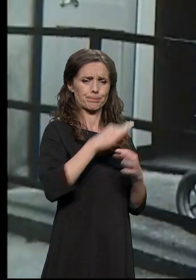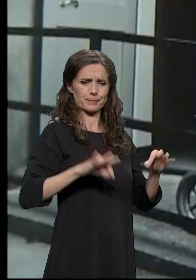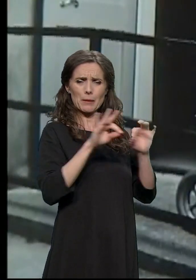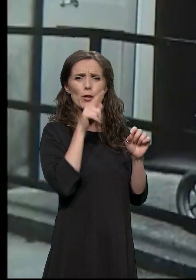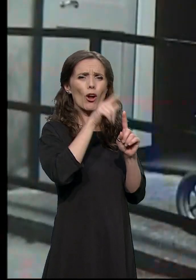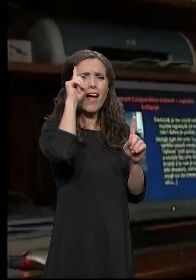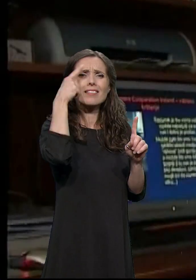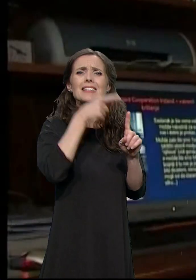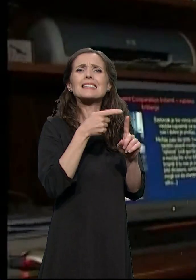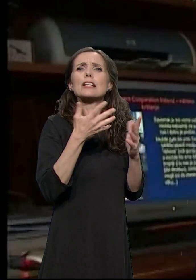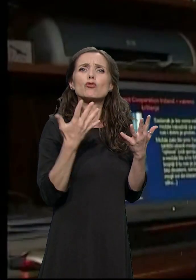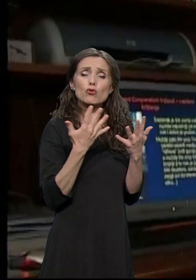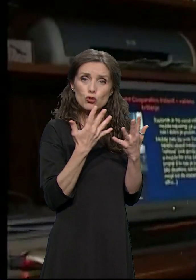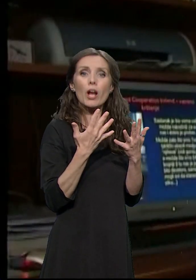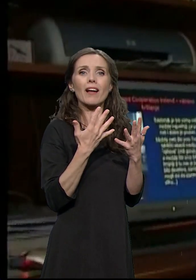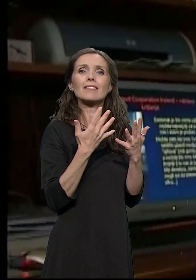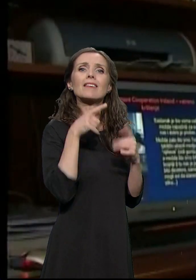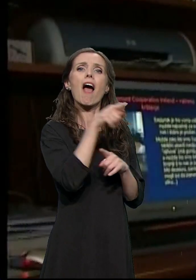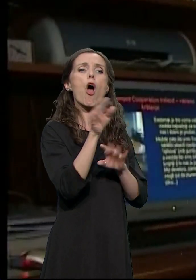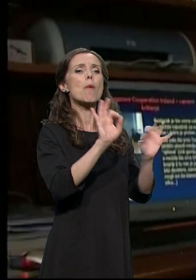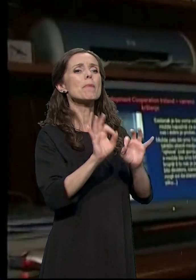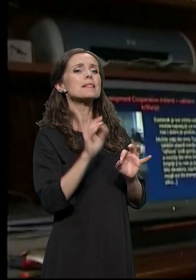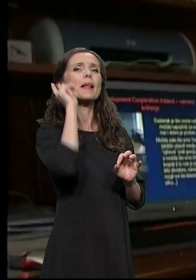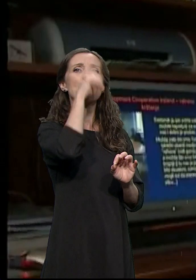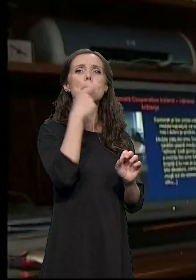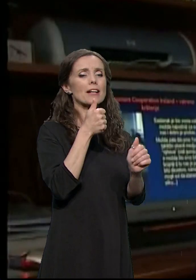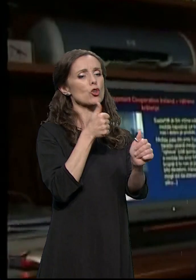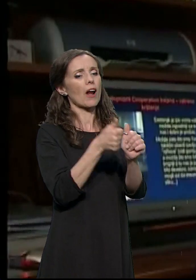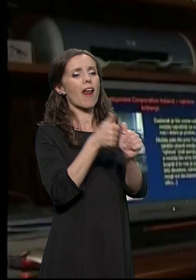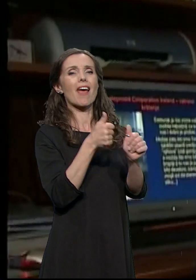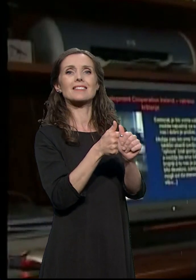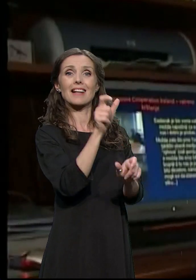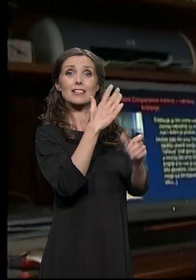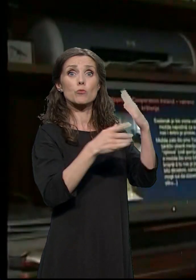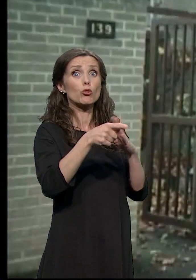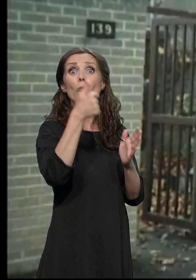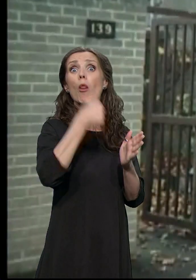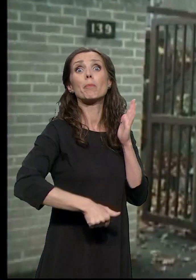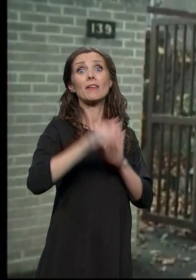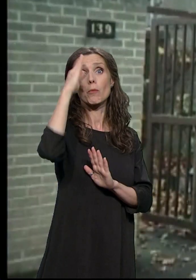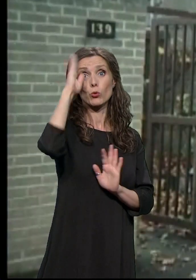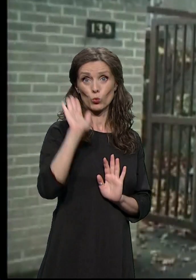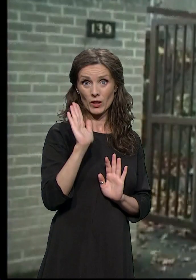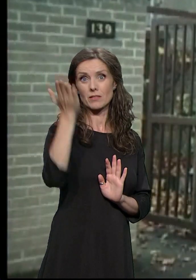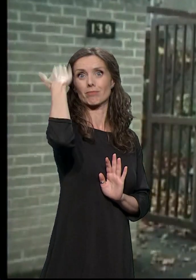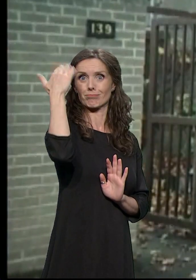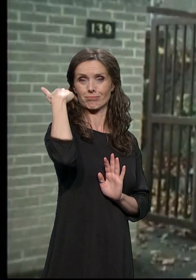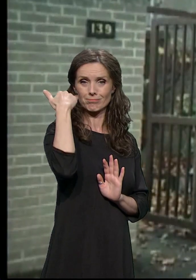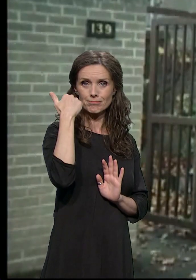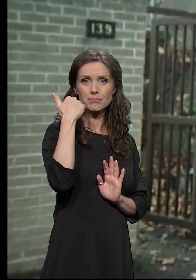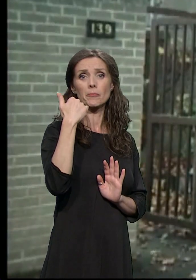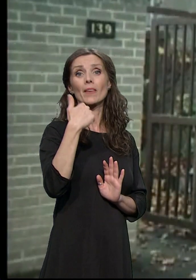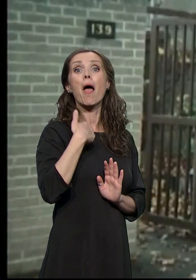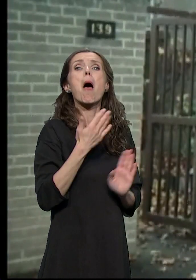organizuje servis personalnih asistenata prvi put u Irskoj. Ja sam i pre toga bila